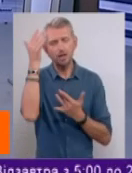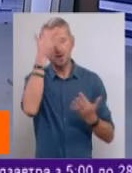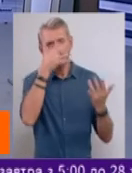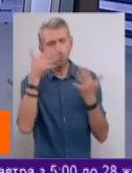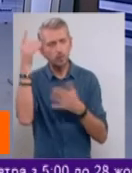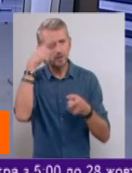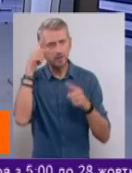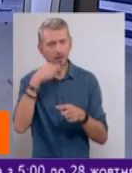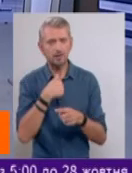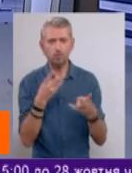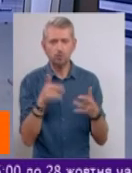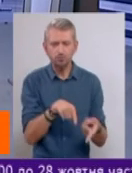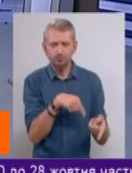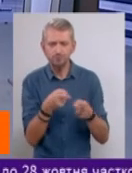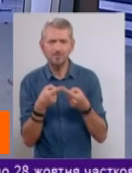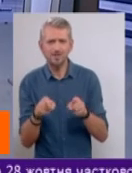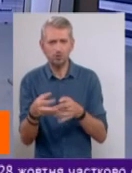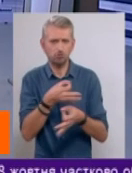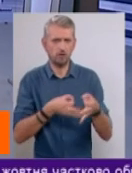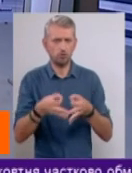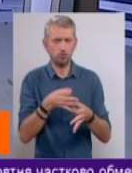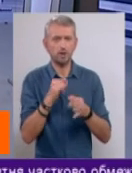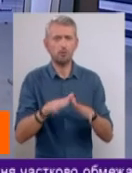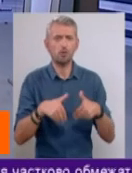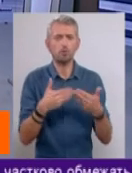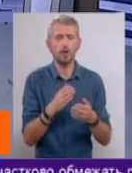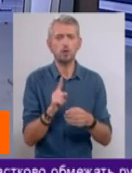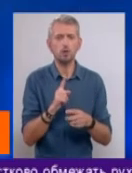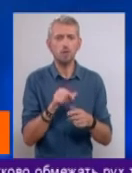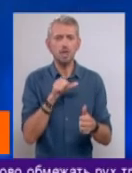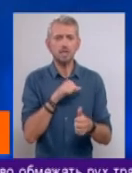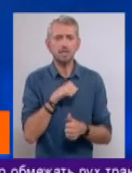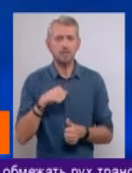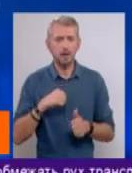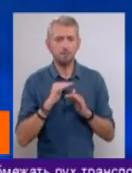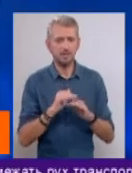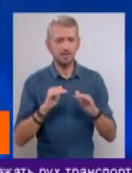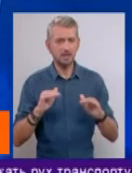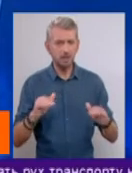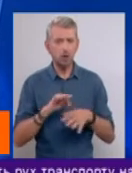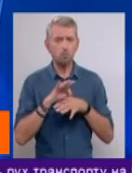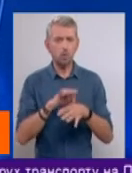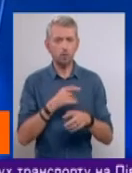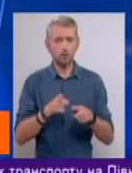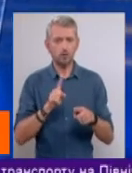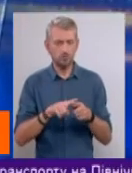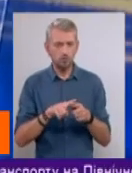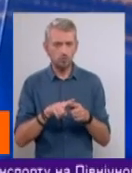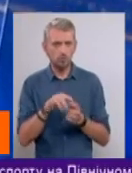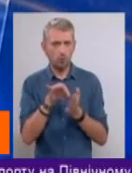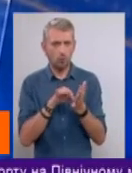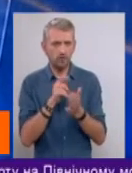Нам потрібно переходити до іншого дискурсу і пропонувати, щоб самі діти проводили цю оцінку